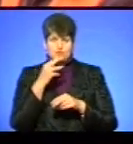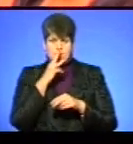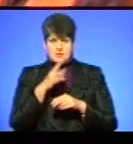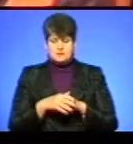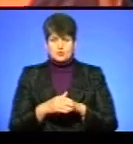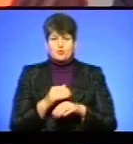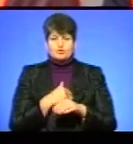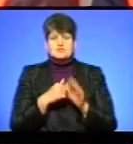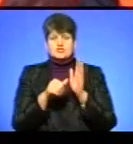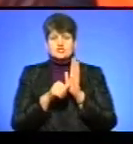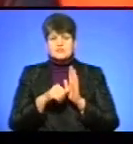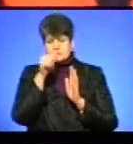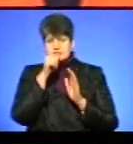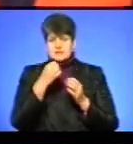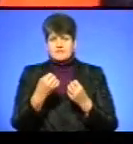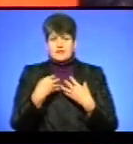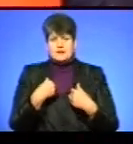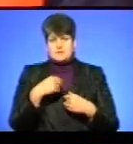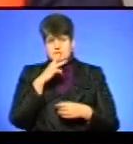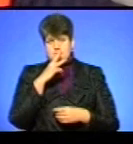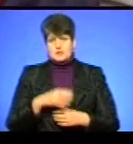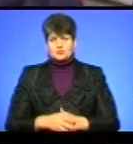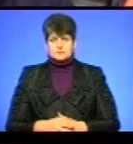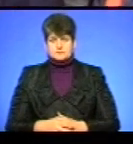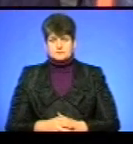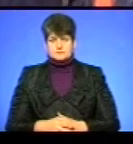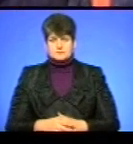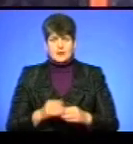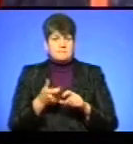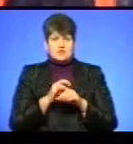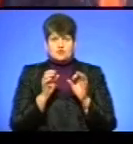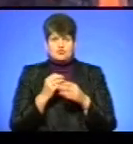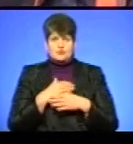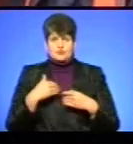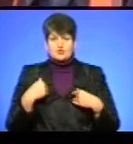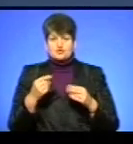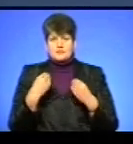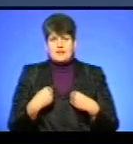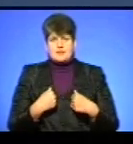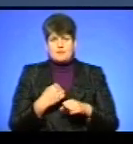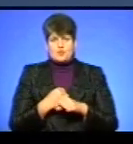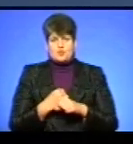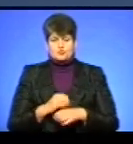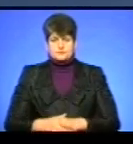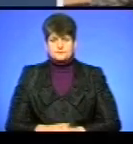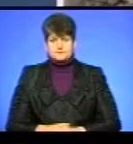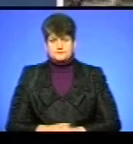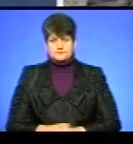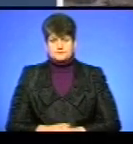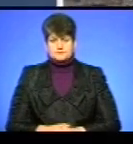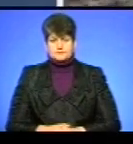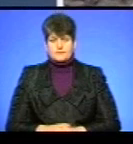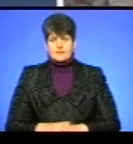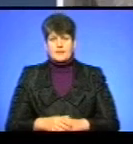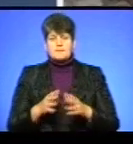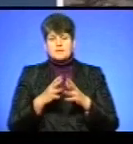за 6 місяців нам віддали нашу заробітну плату. Більше ми нічого не хочемо. І щоб дали нам роботу. Понад 100